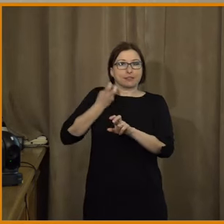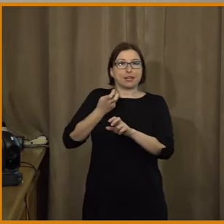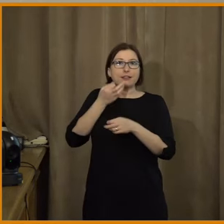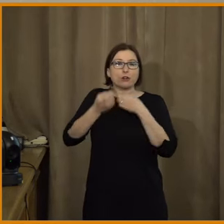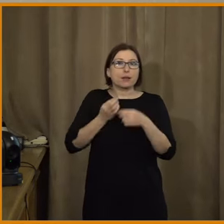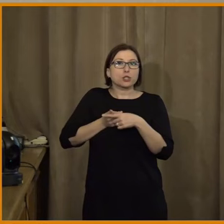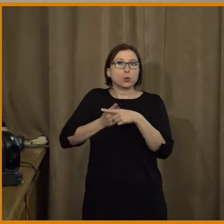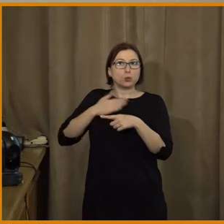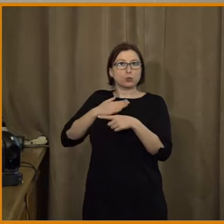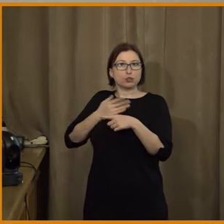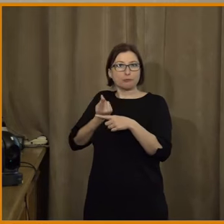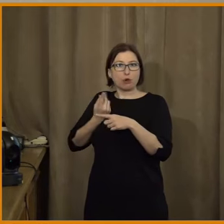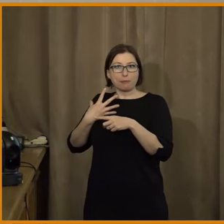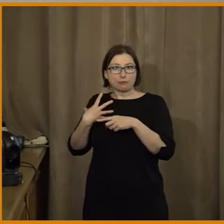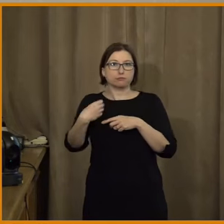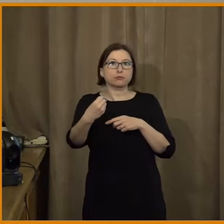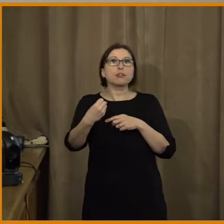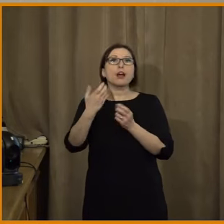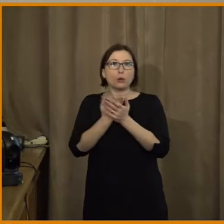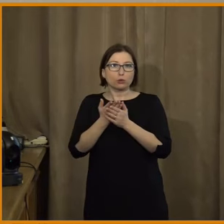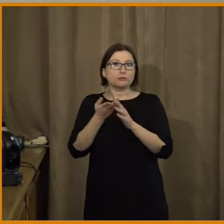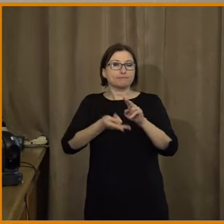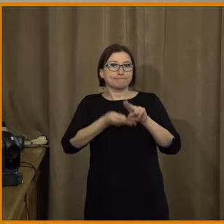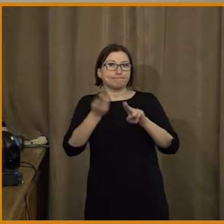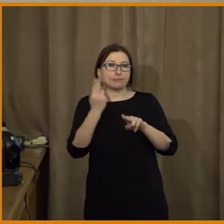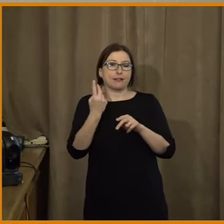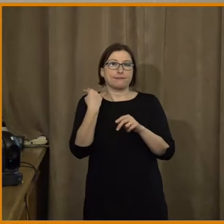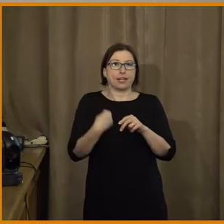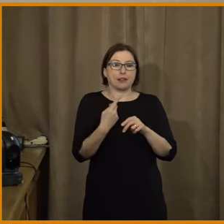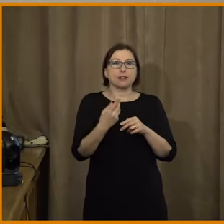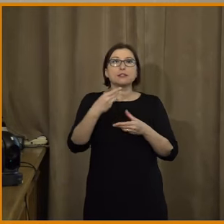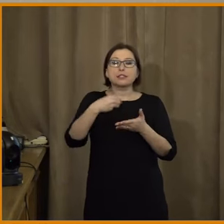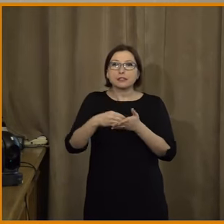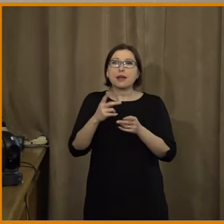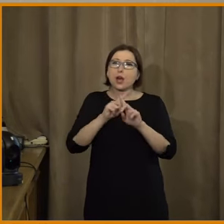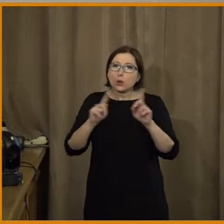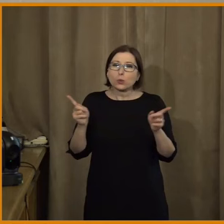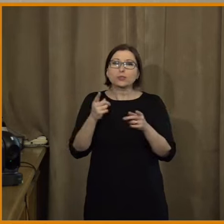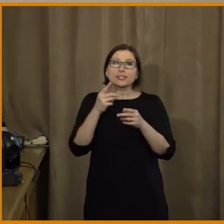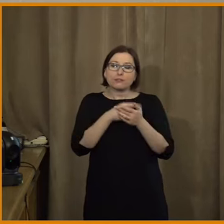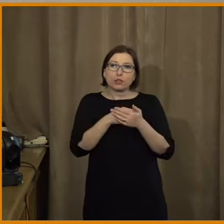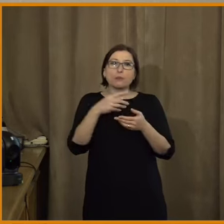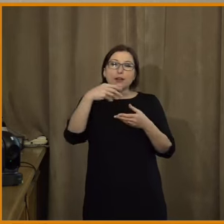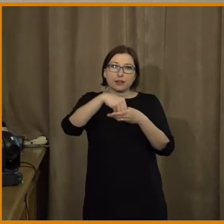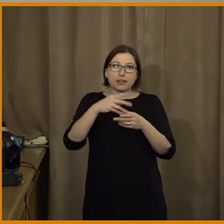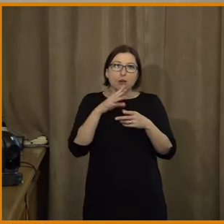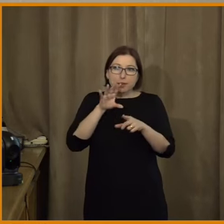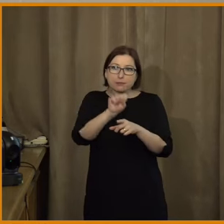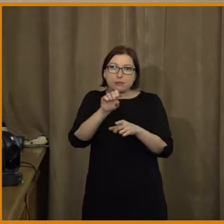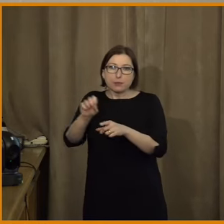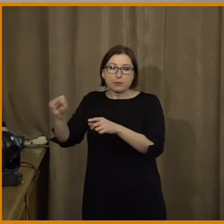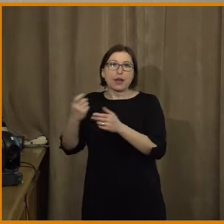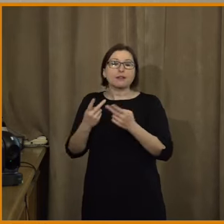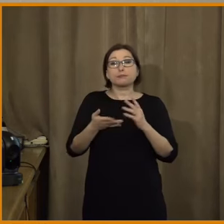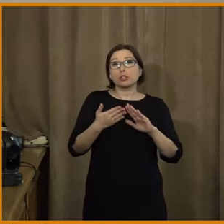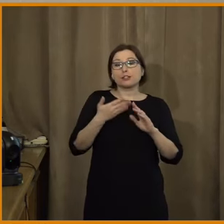údaje k účtu a podobně. A strašně se rozjířily i skemy, vedené audio-vizuálními deepfakey, kde třeba nějaký